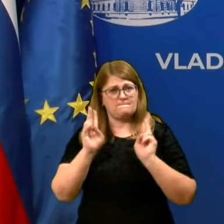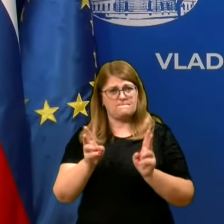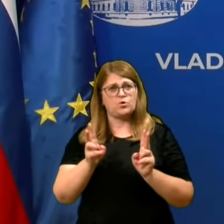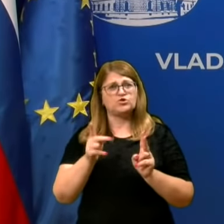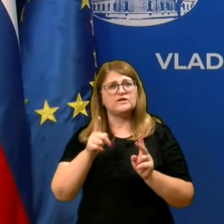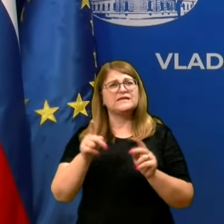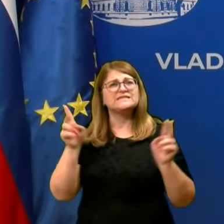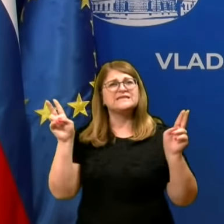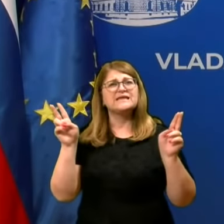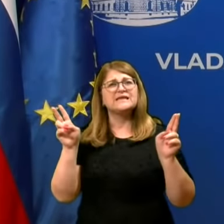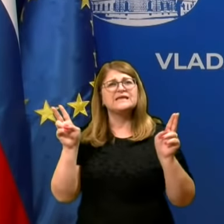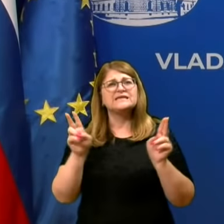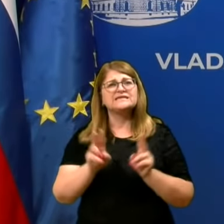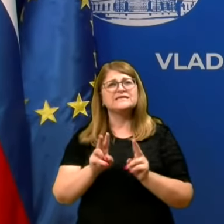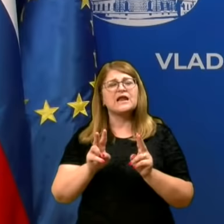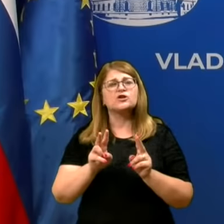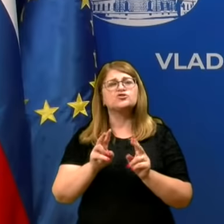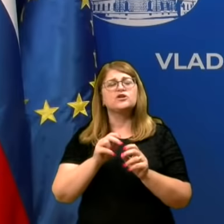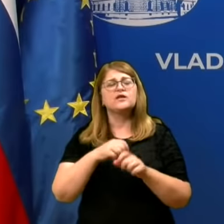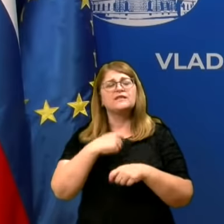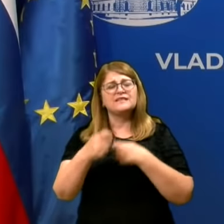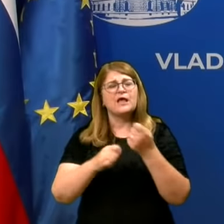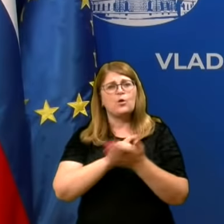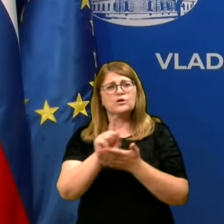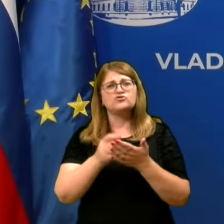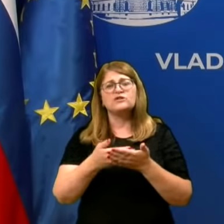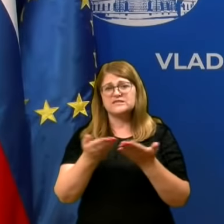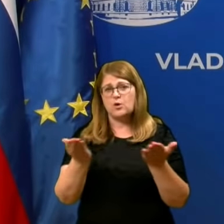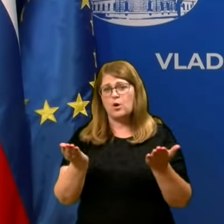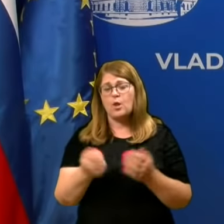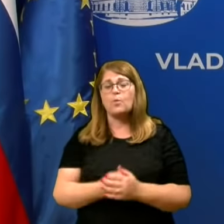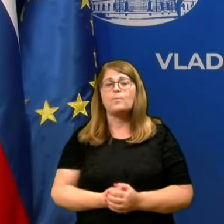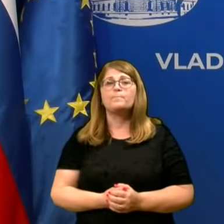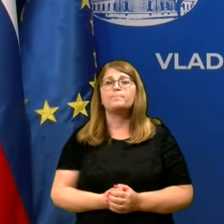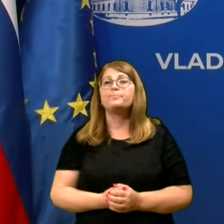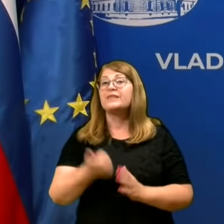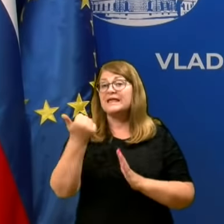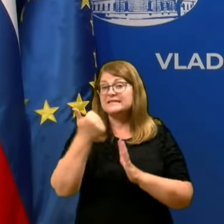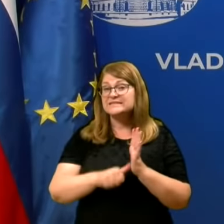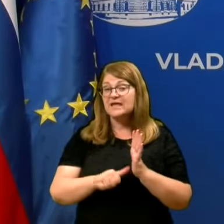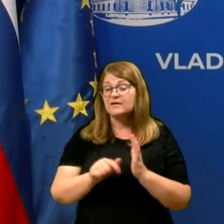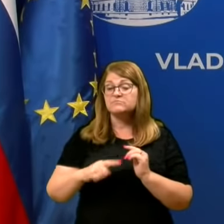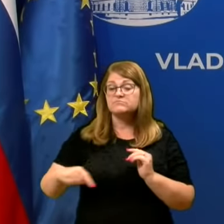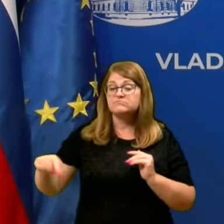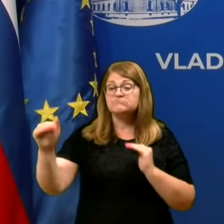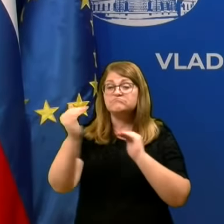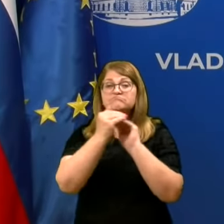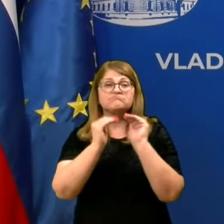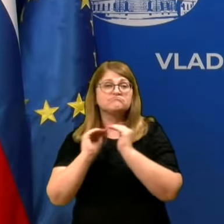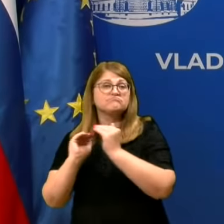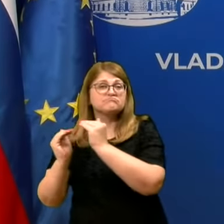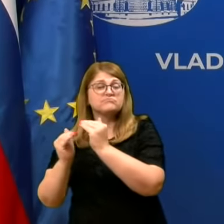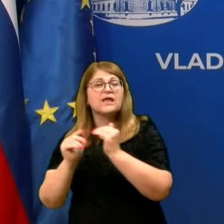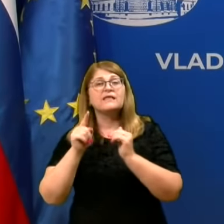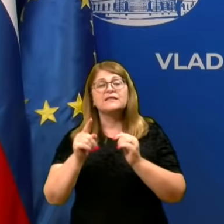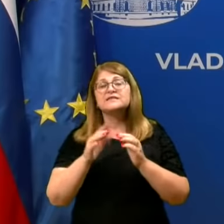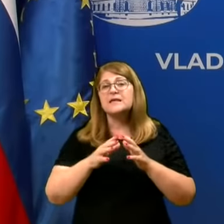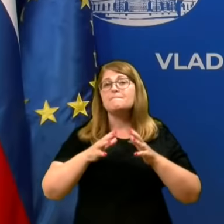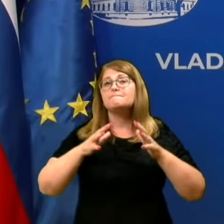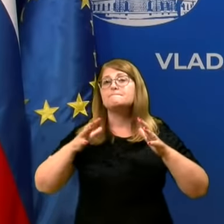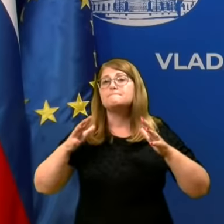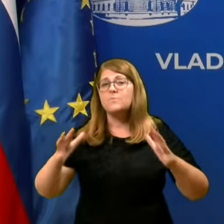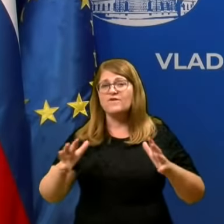in da se skrajša obratovalni čas lokalov. Zdaj, enkrat smo se dogovorili predvsem, da se okrepi